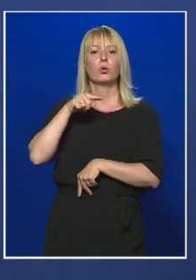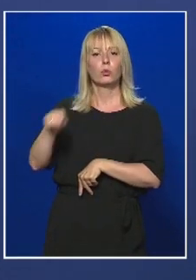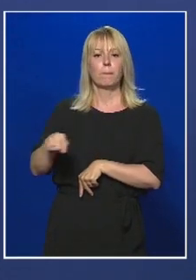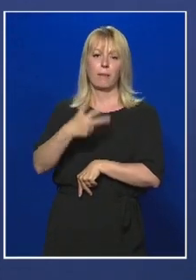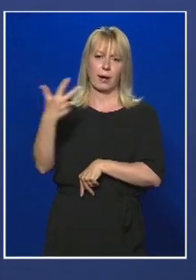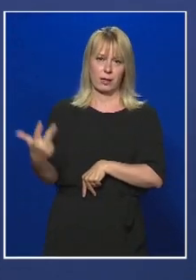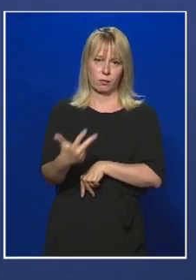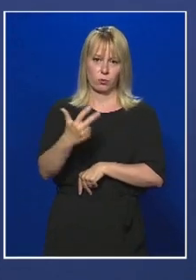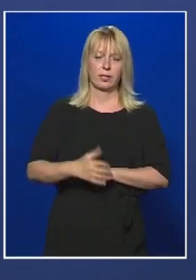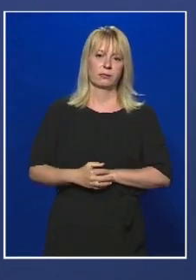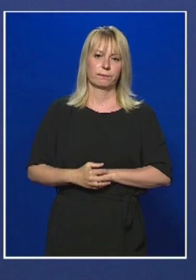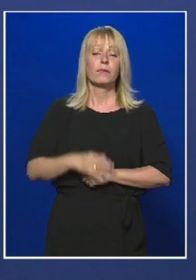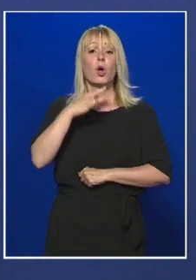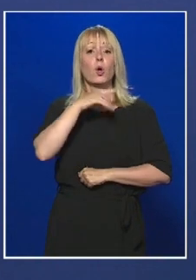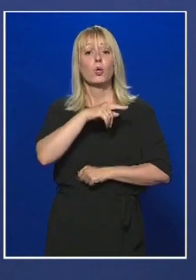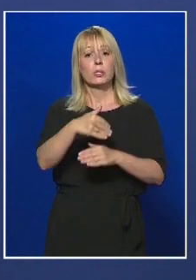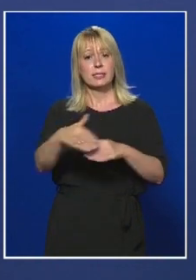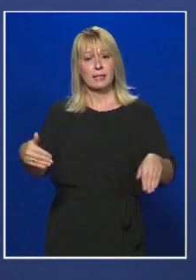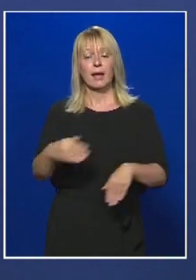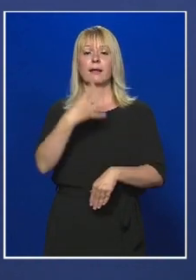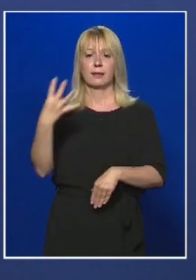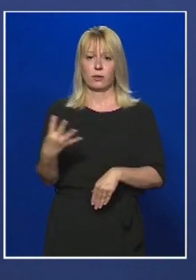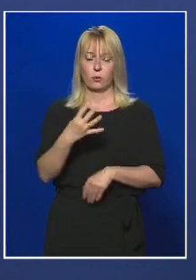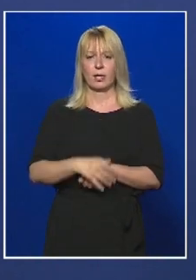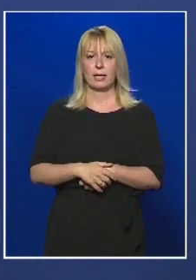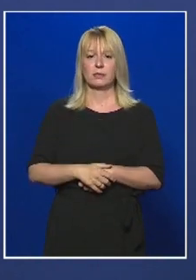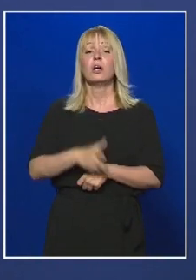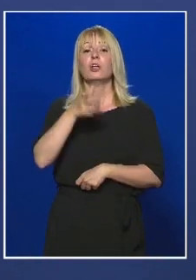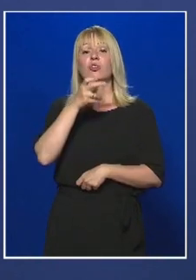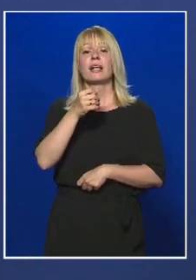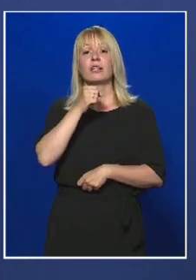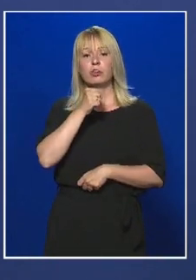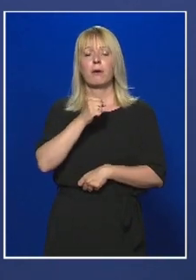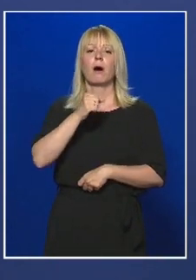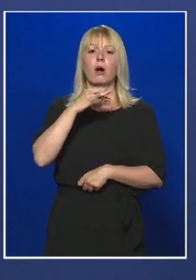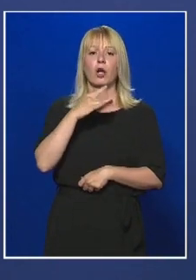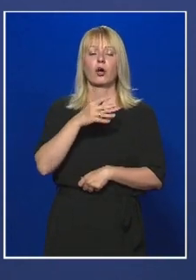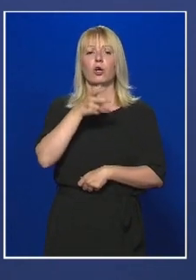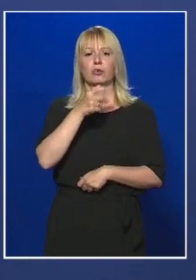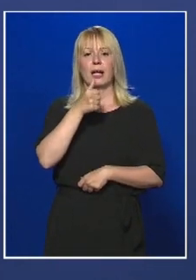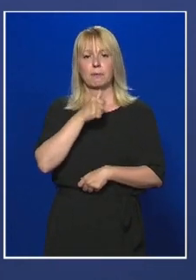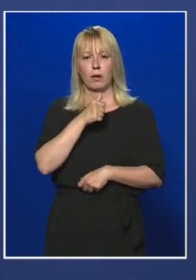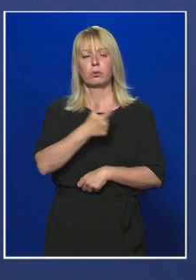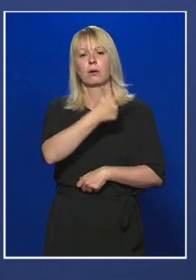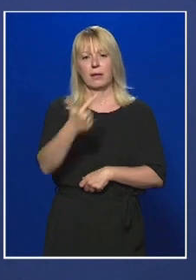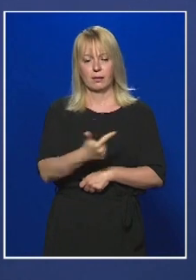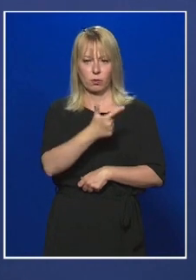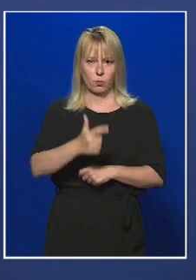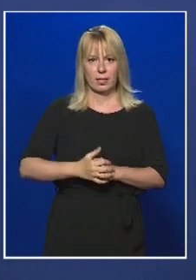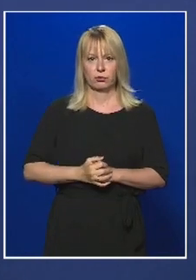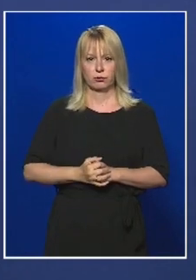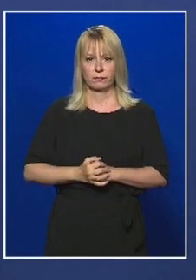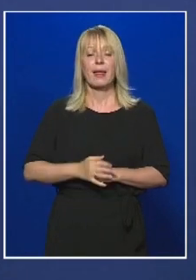3 órás, Röszke átkelőnél 4 órás, Csengersima, Rajka, Csanátpalota átkelőknél 2 órás,